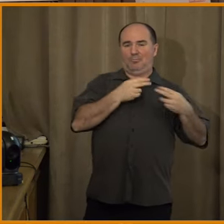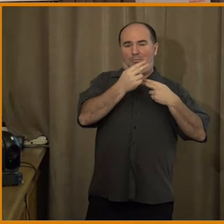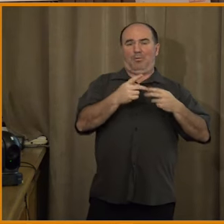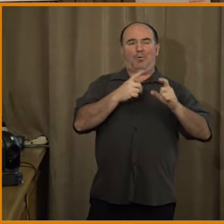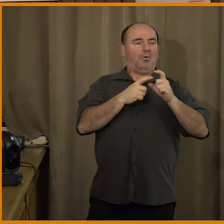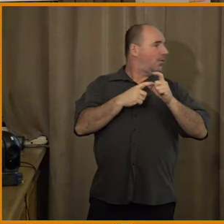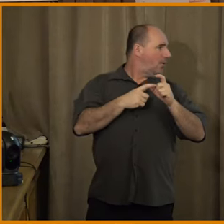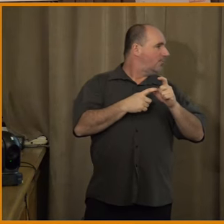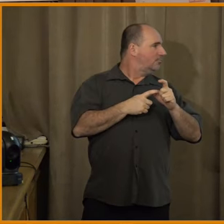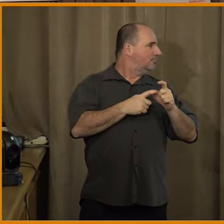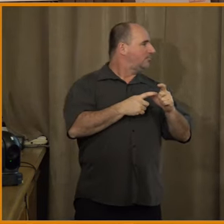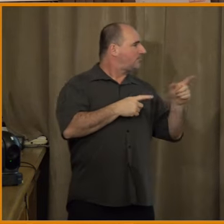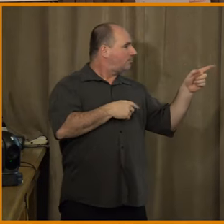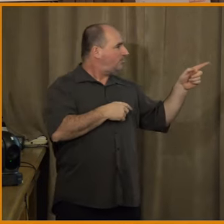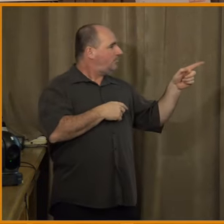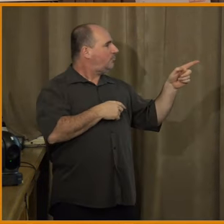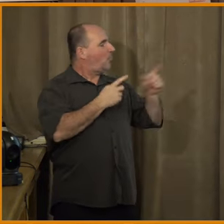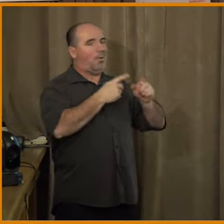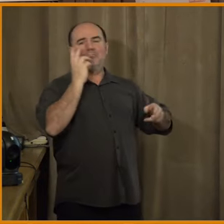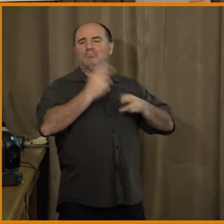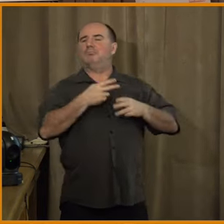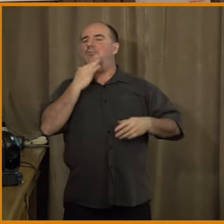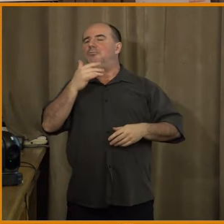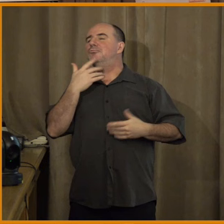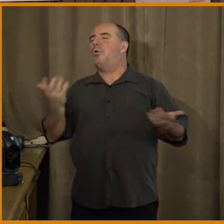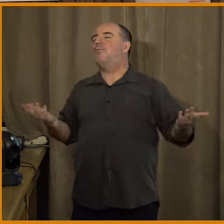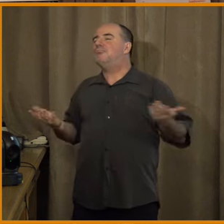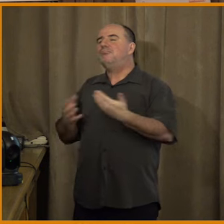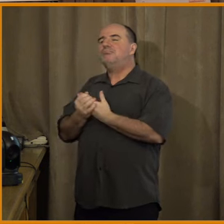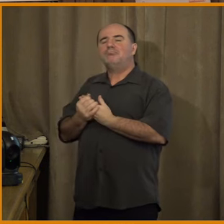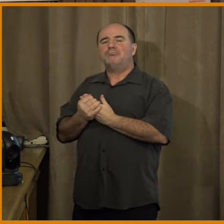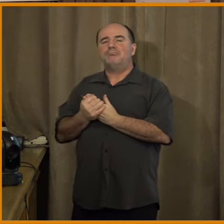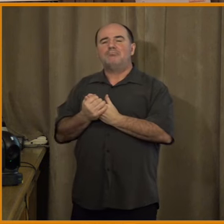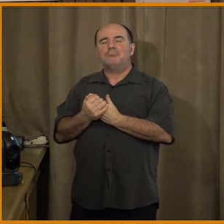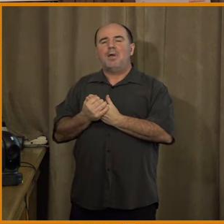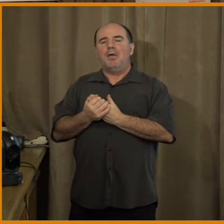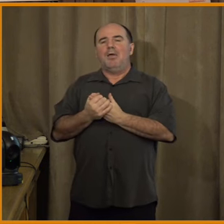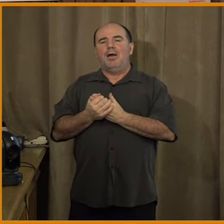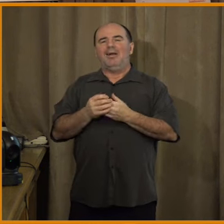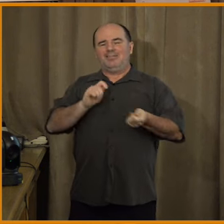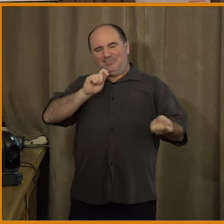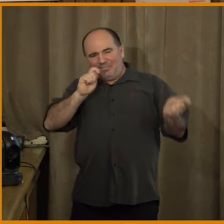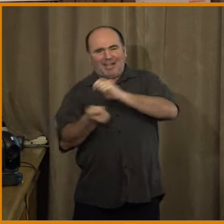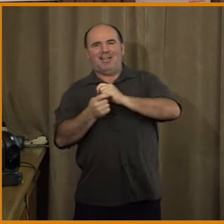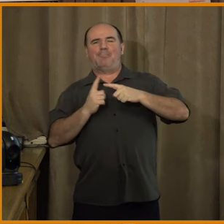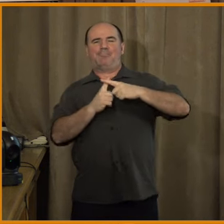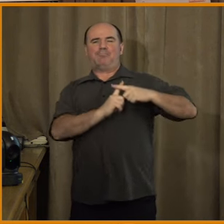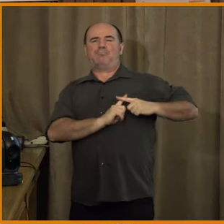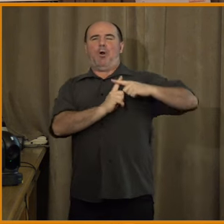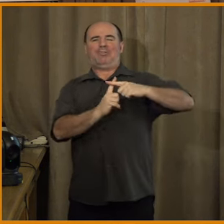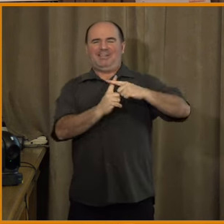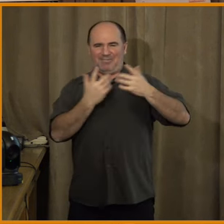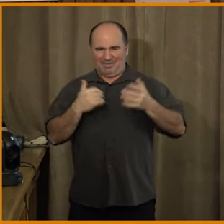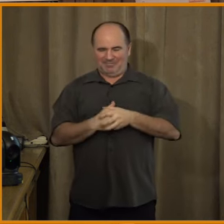Gongala, budu mít poslední slovo, protože opravdu čas nás tlačí, tak máte poslední příležitost nějak zvrátit na pozitivní vlnu. Jo, pojďme na ten